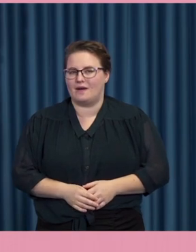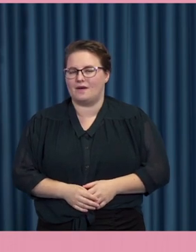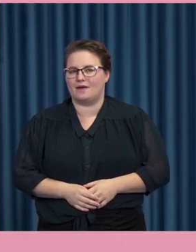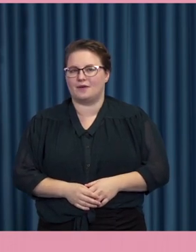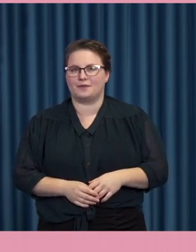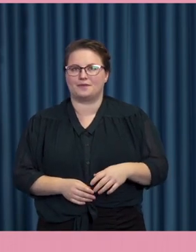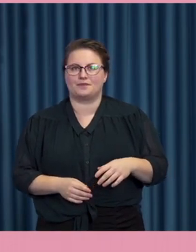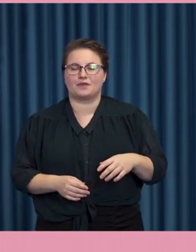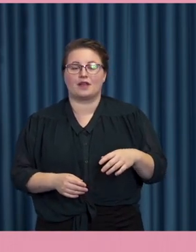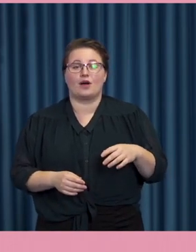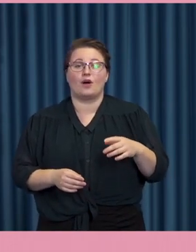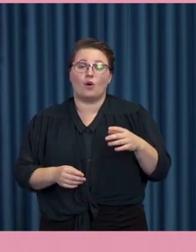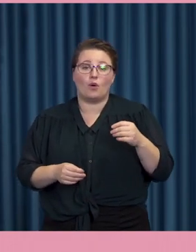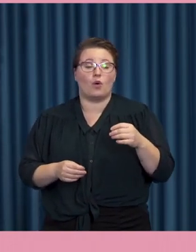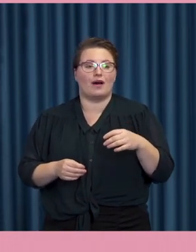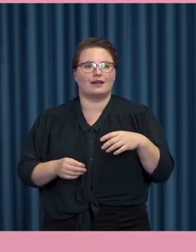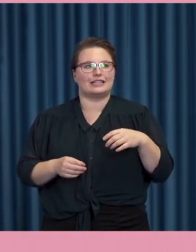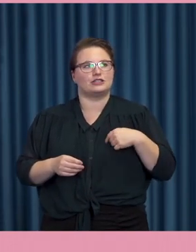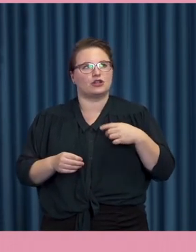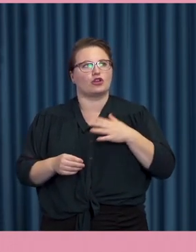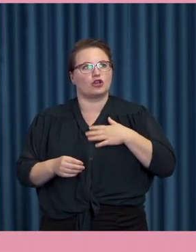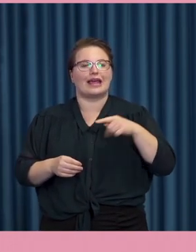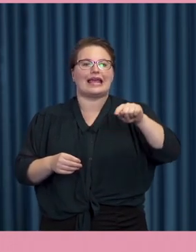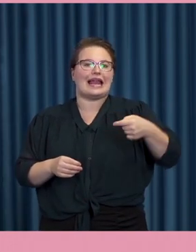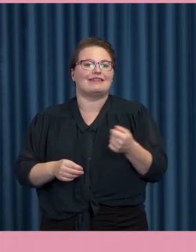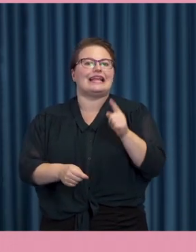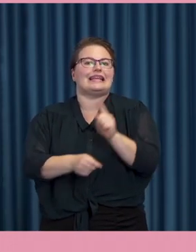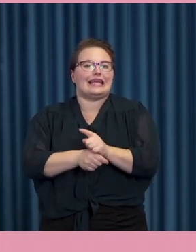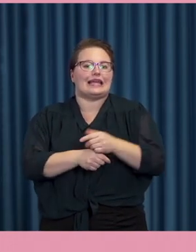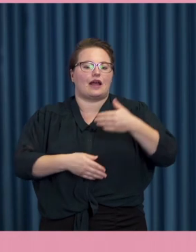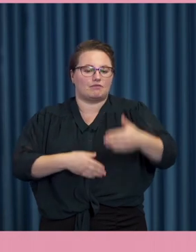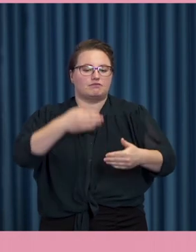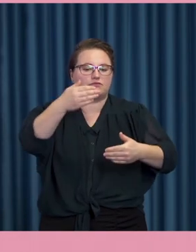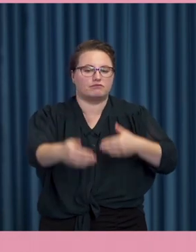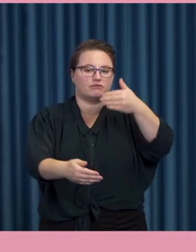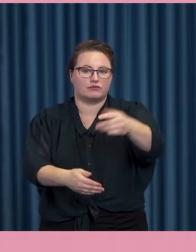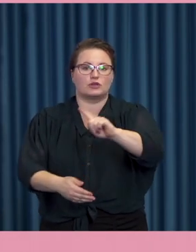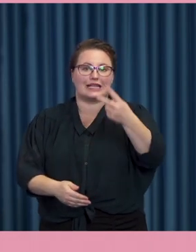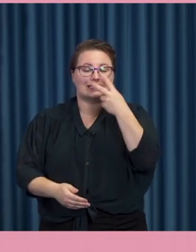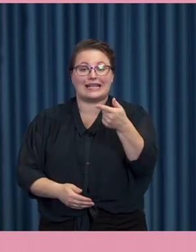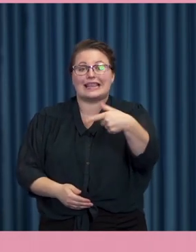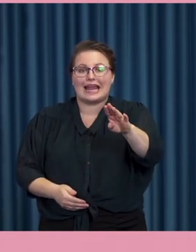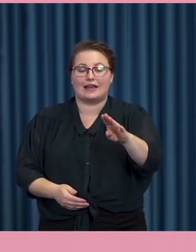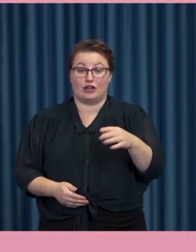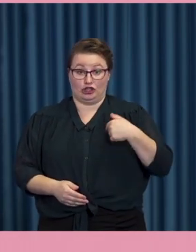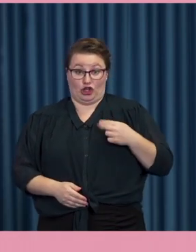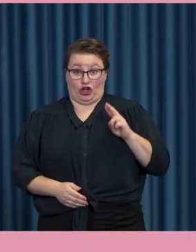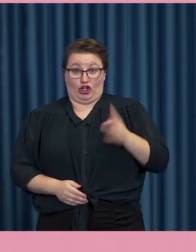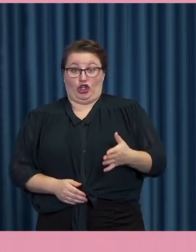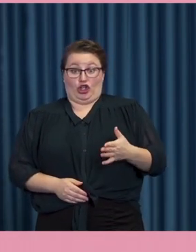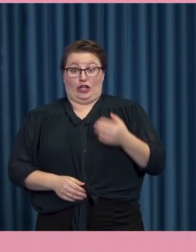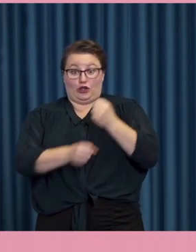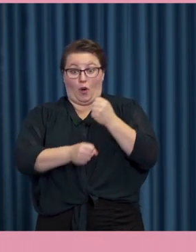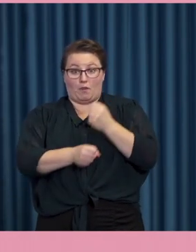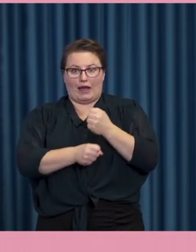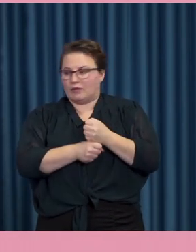efter ett tag får man börja se de där trenderna. När jag var ny på jobbet och de där kom så tänkte jag ju, shit, nu har de, det är